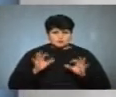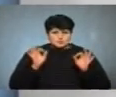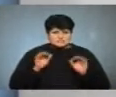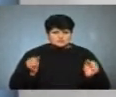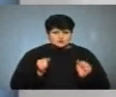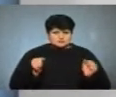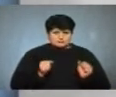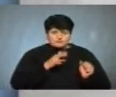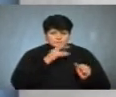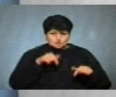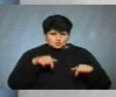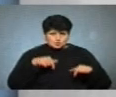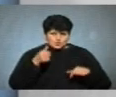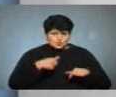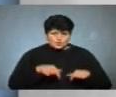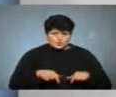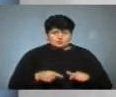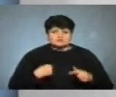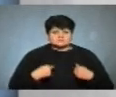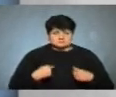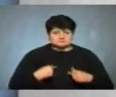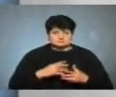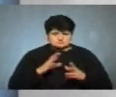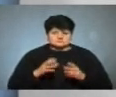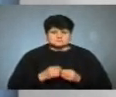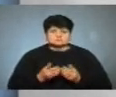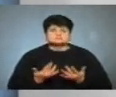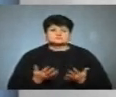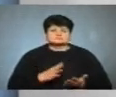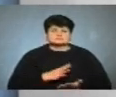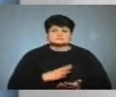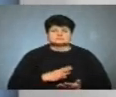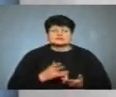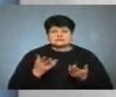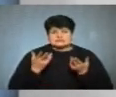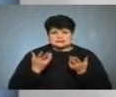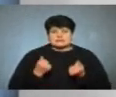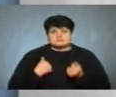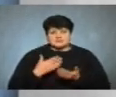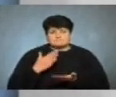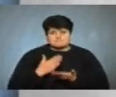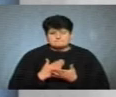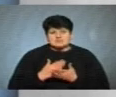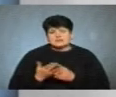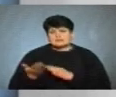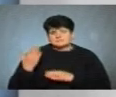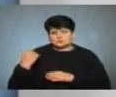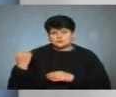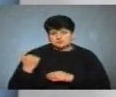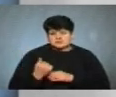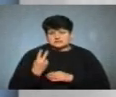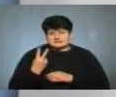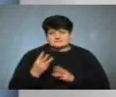-зимовий період цього року, і чи постраждалі загалом були? Так, ми мали на минулому тижні